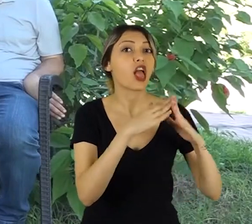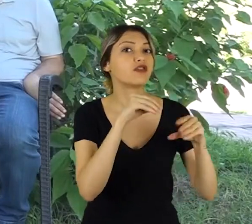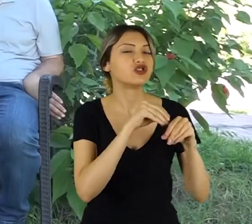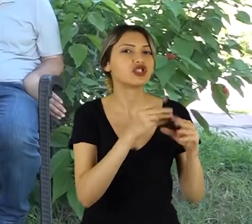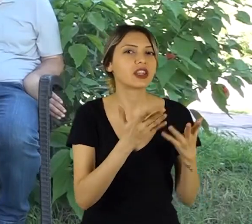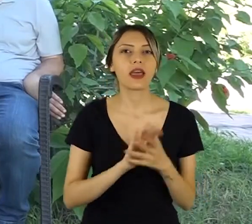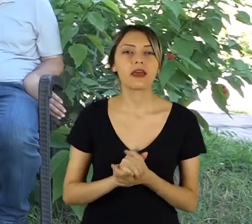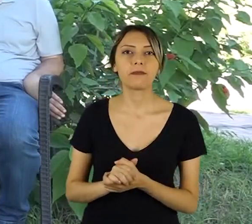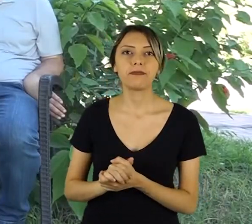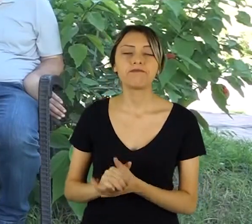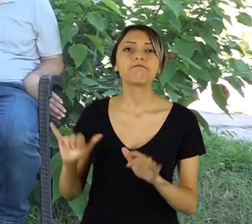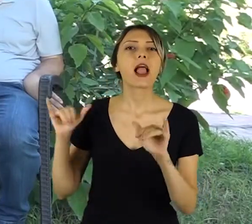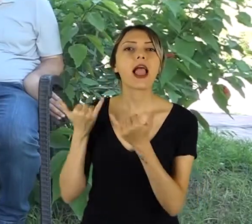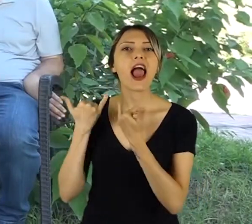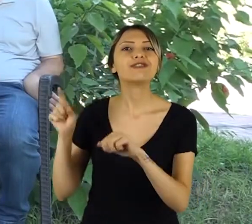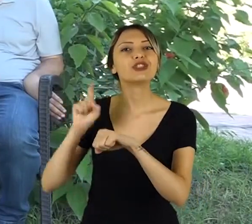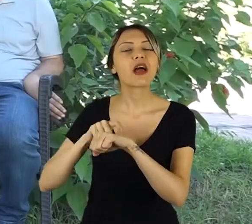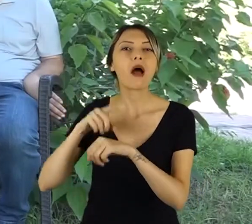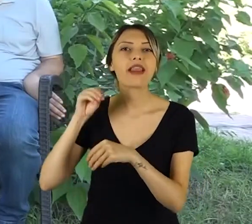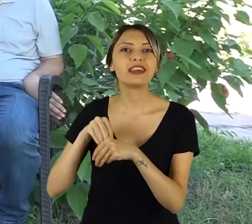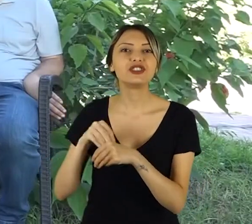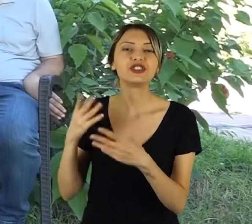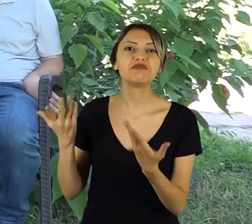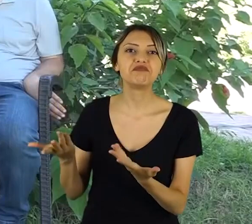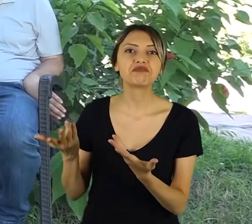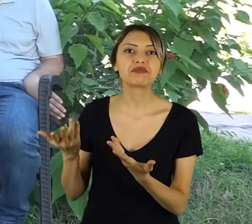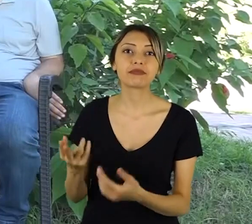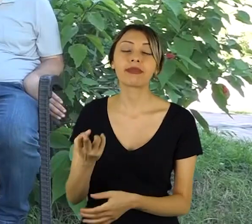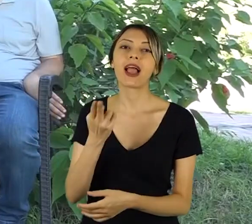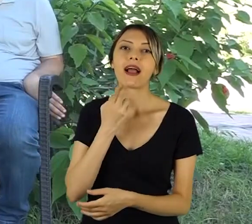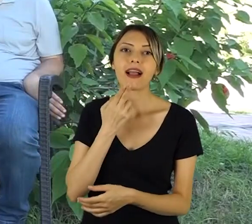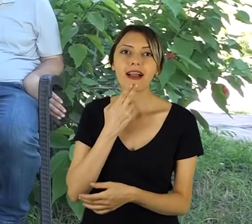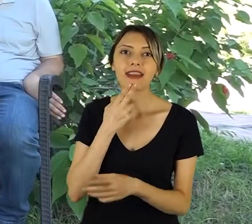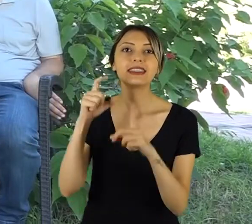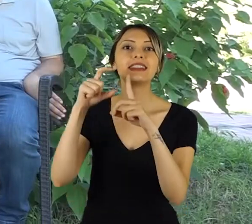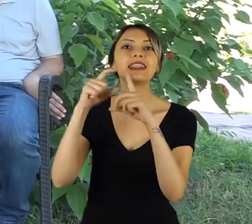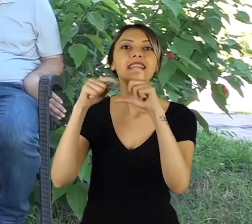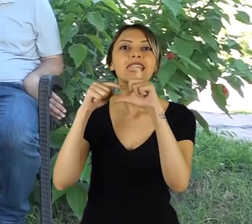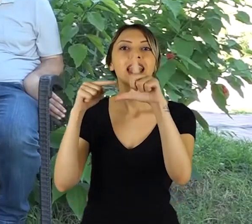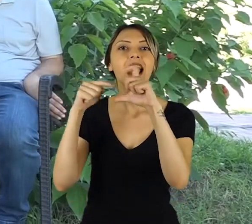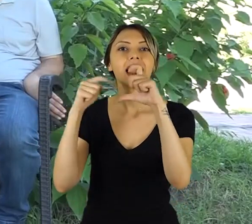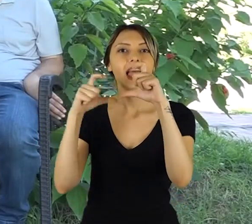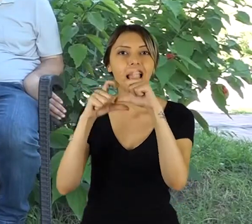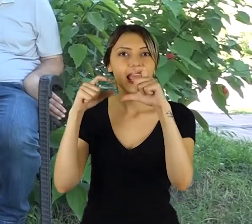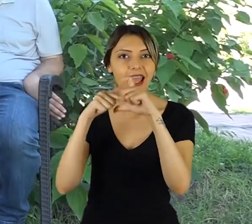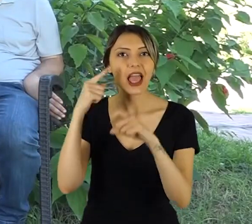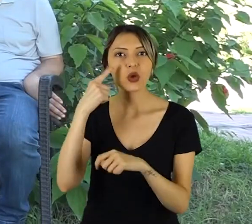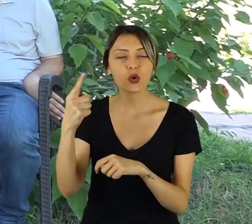durumlarında? Eğlenceli zaman kadın delege, kadın meclisindeki olan